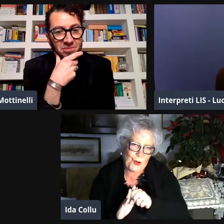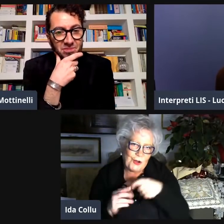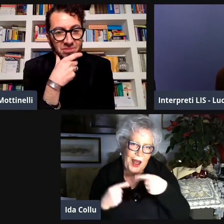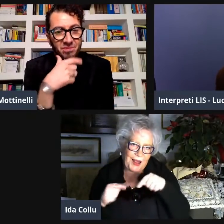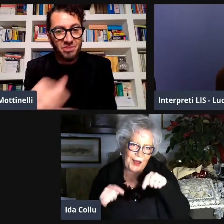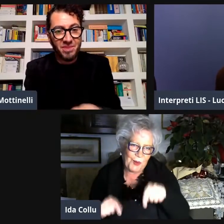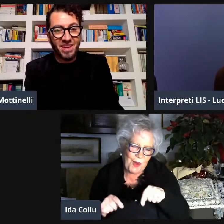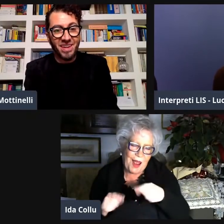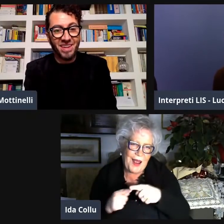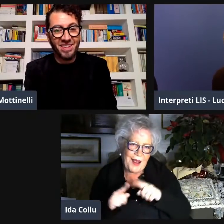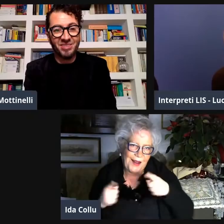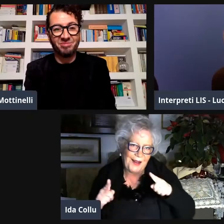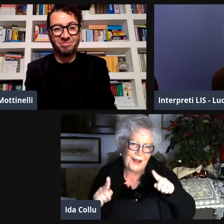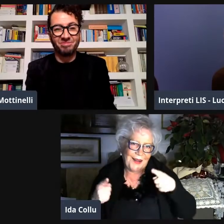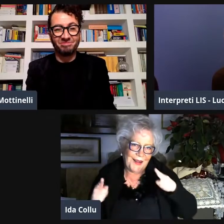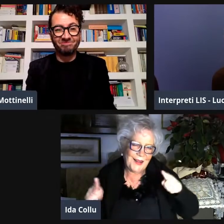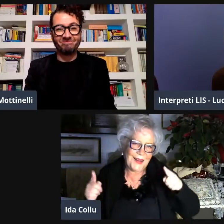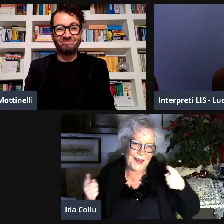ce l'hai fatta è